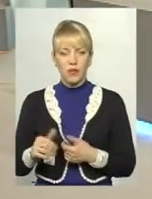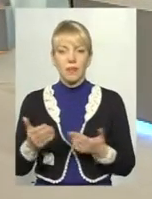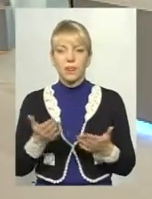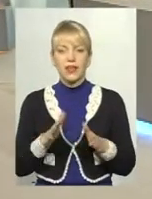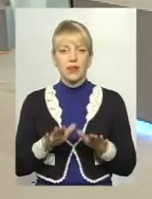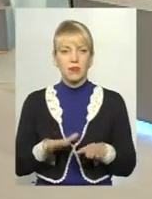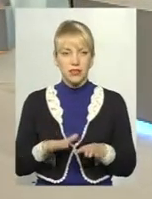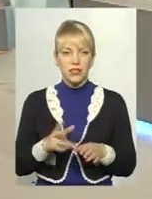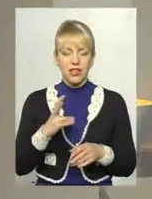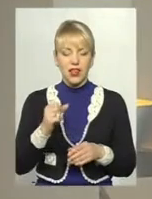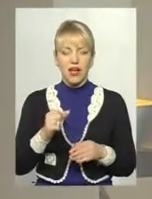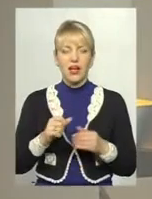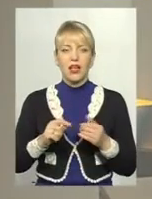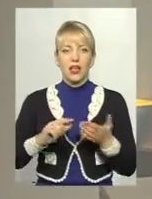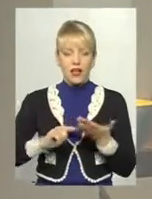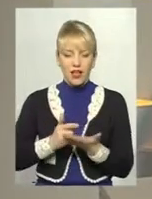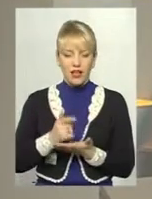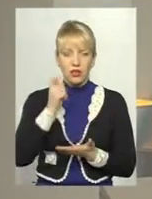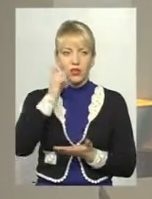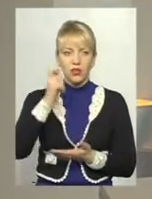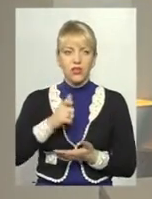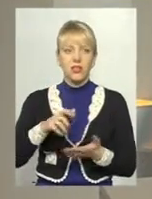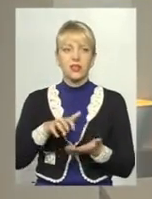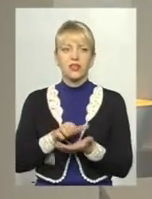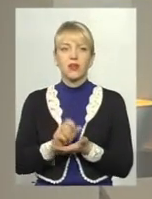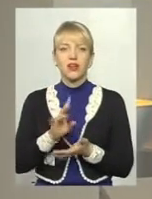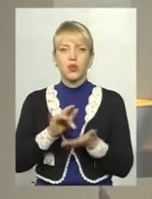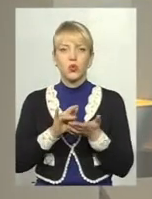місце вони все ж таки на карті Україні як туристичні місця займають?